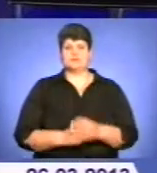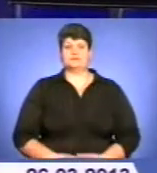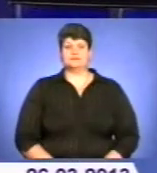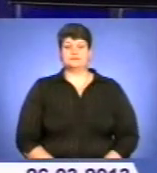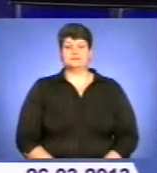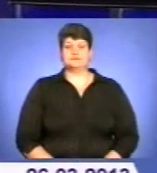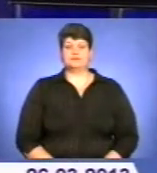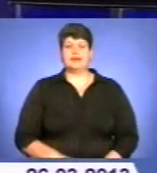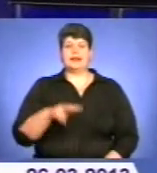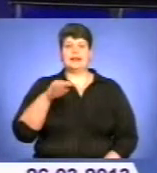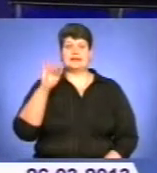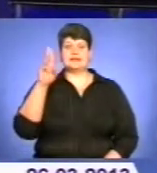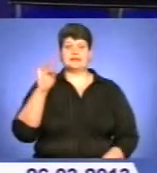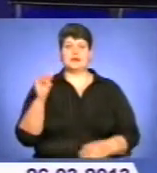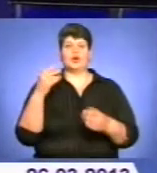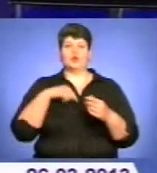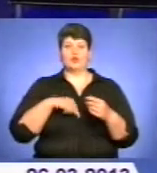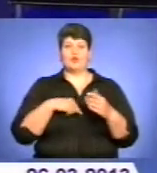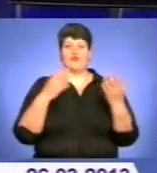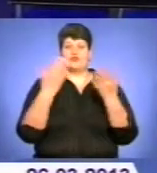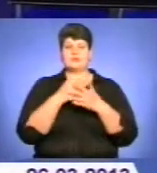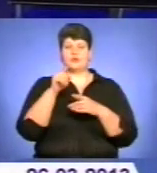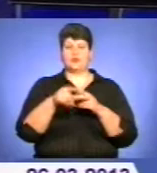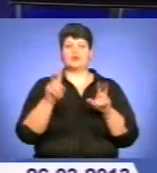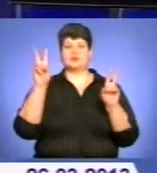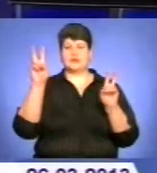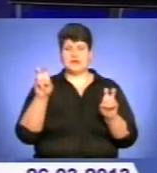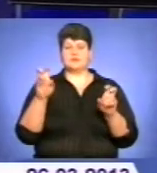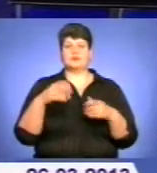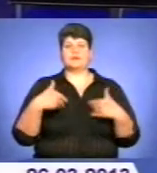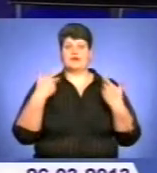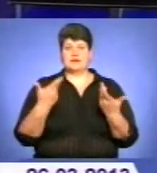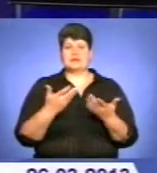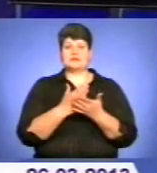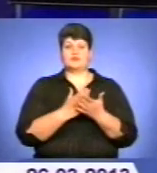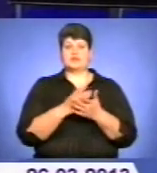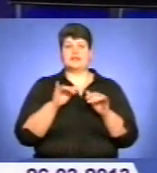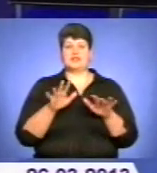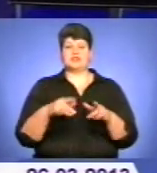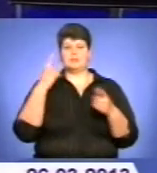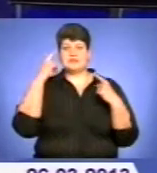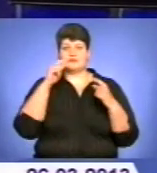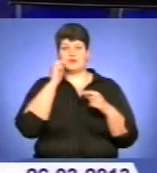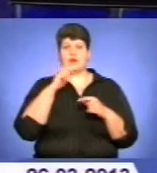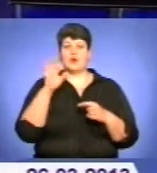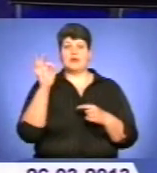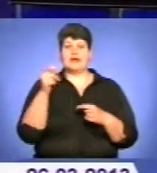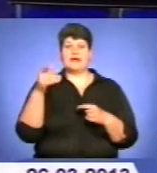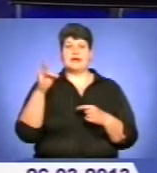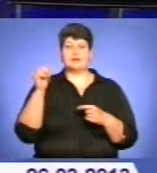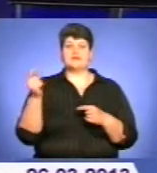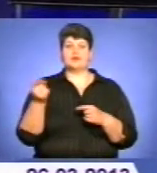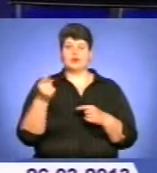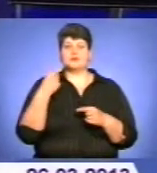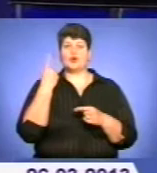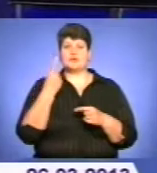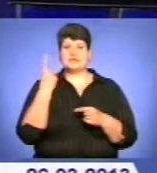Лицар духу. Фільм з такою назвою репрезентував заслужений діяч мистецтв України Олег Герман у Тернопільській обласній